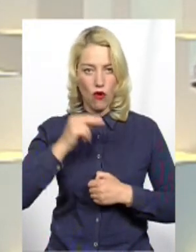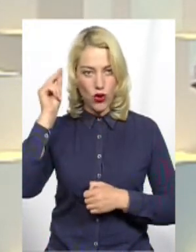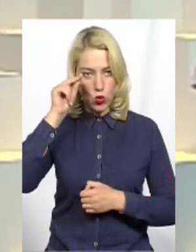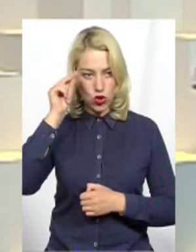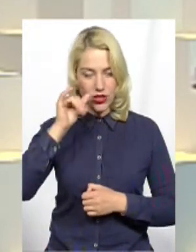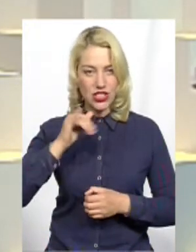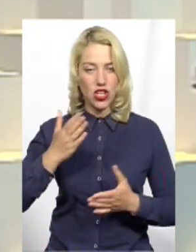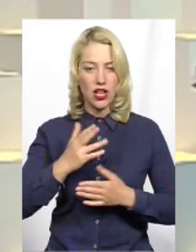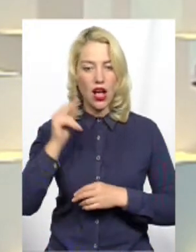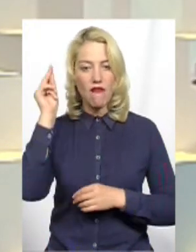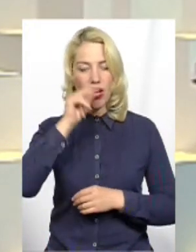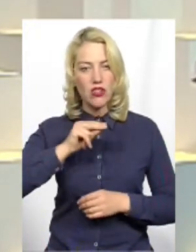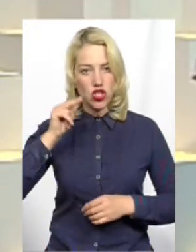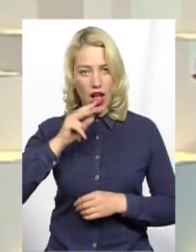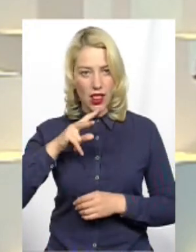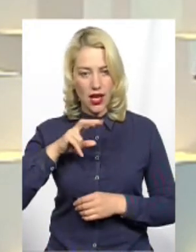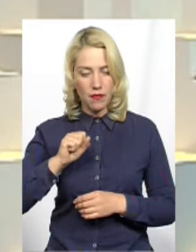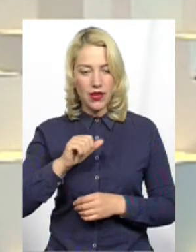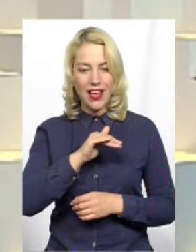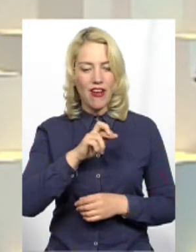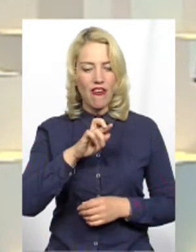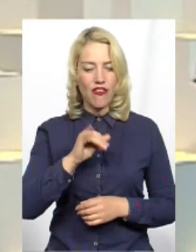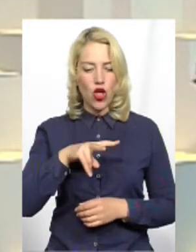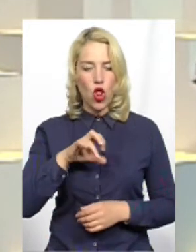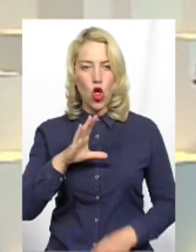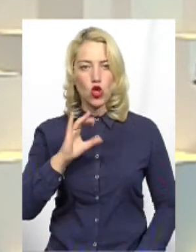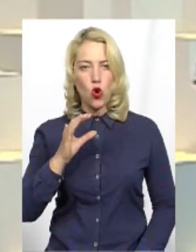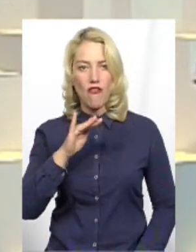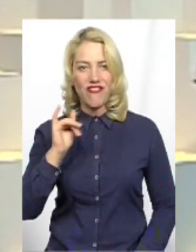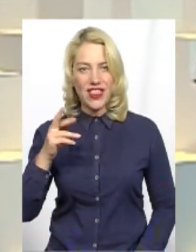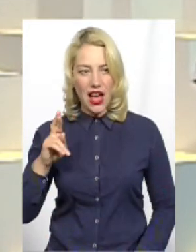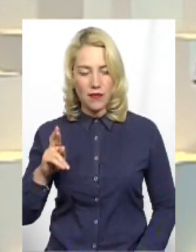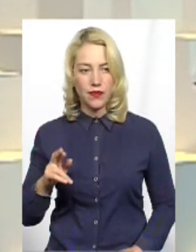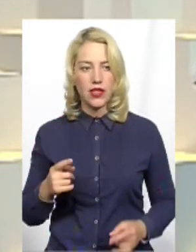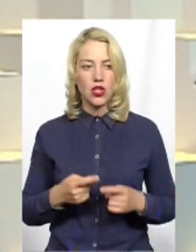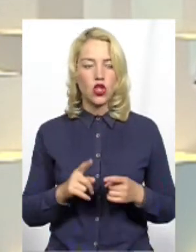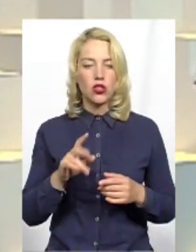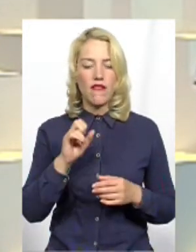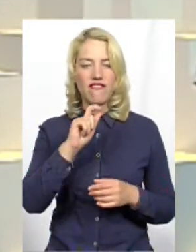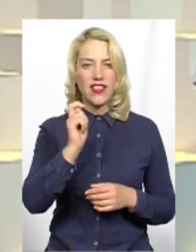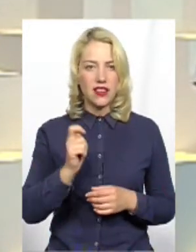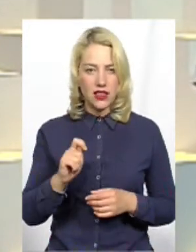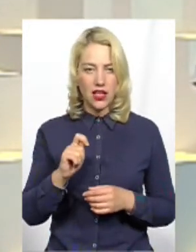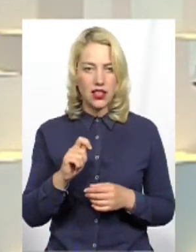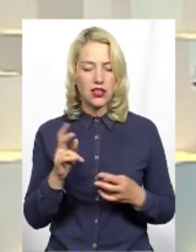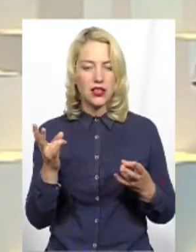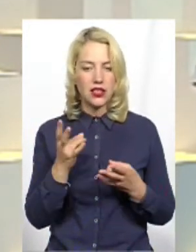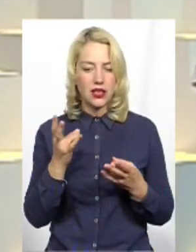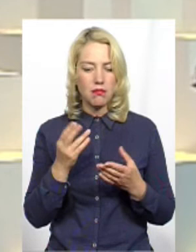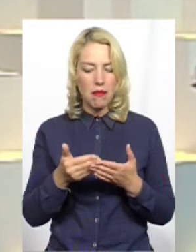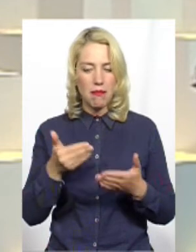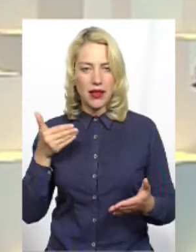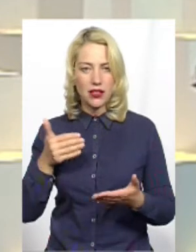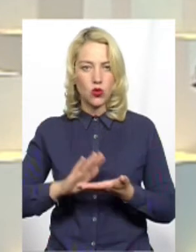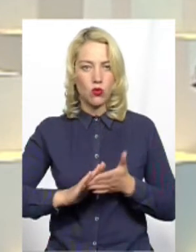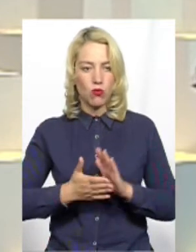вивчала філософію Скажу, що для любої війни потрібно передумови Так,